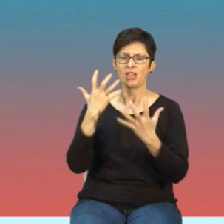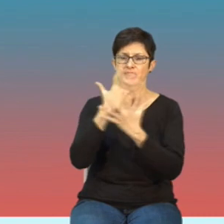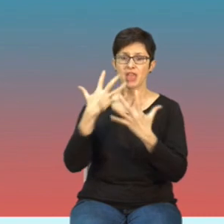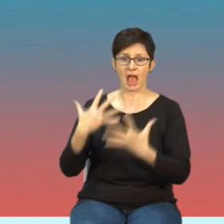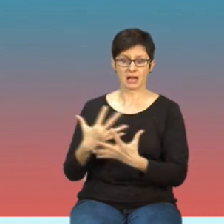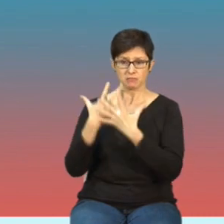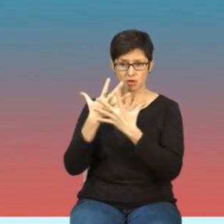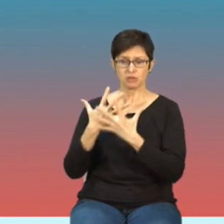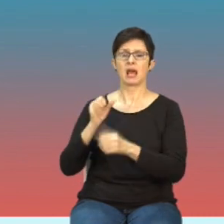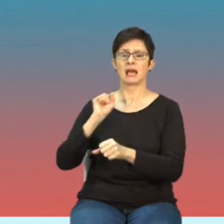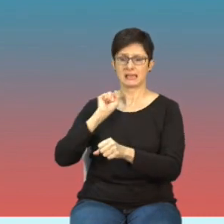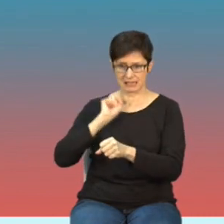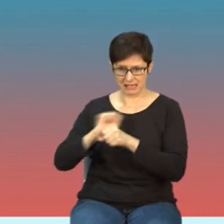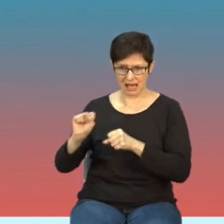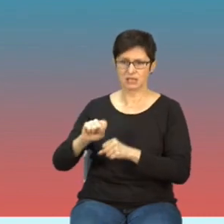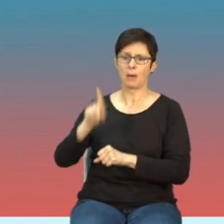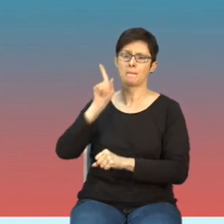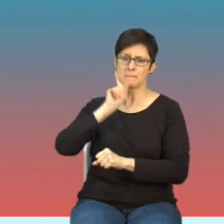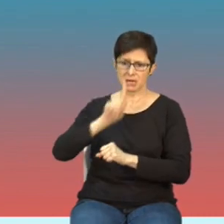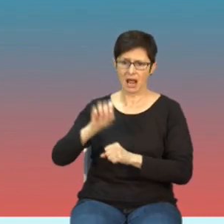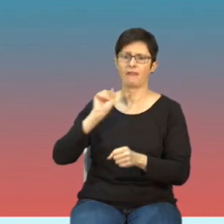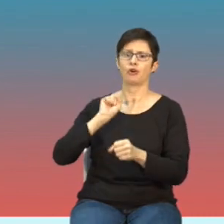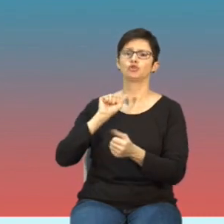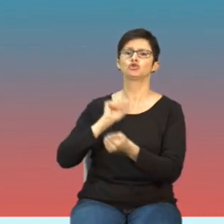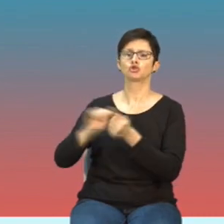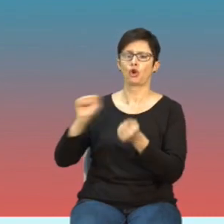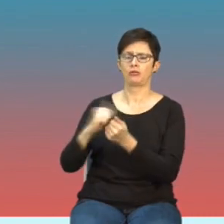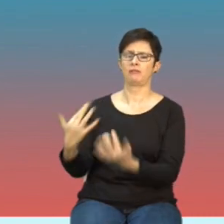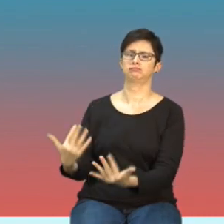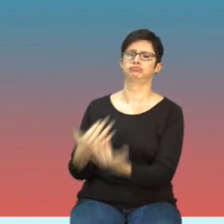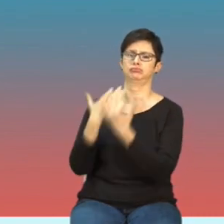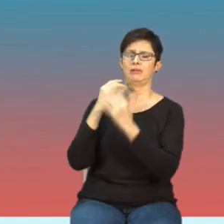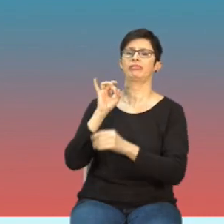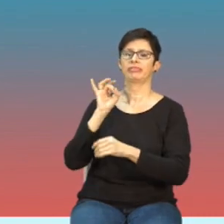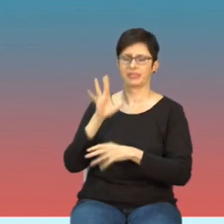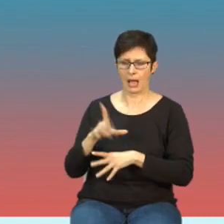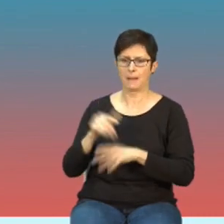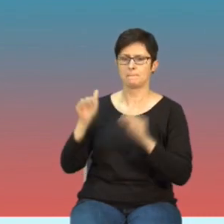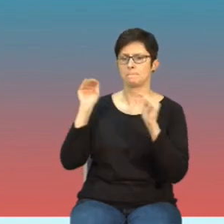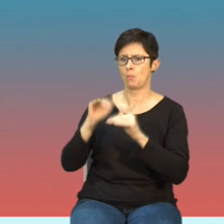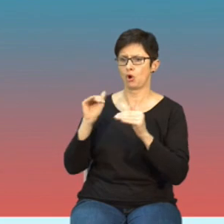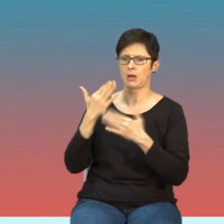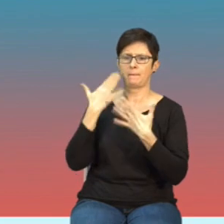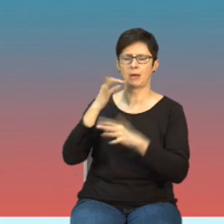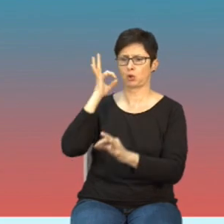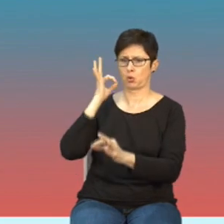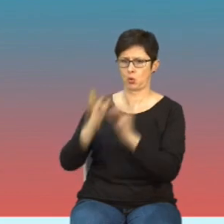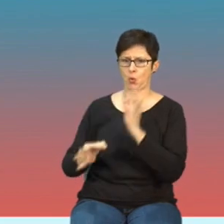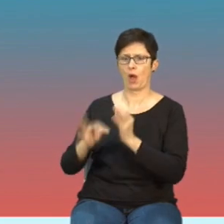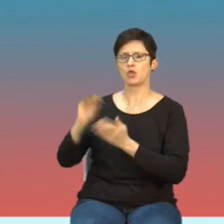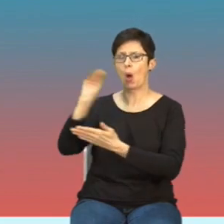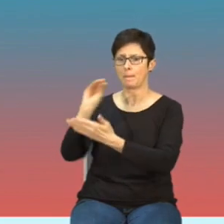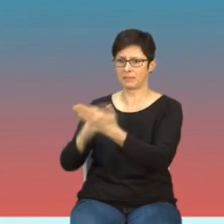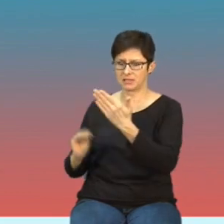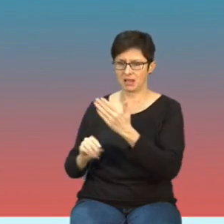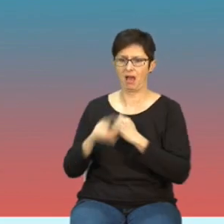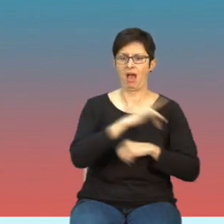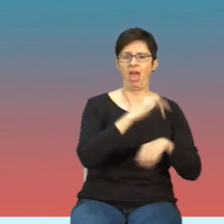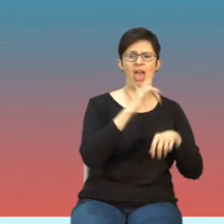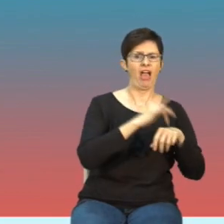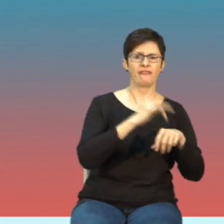on jest on jest szkodliwy można go bardzo dokładnie opisać natomiast efekty